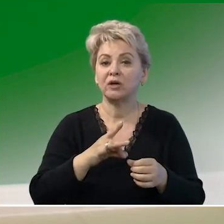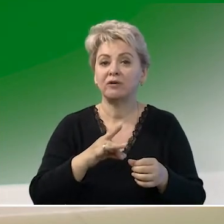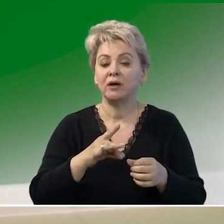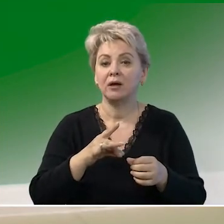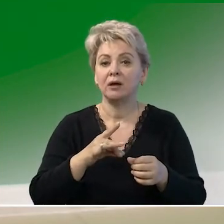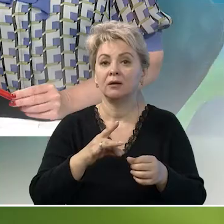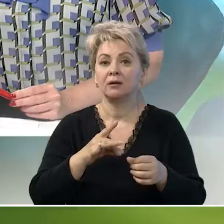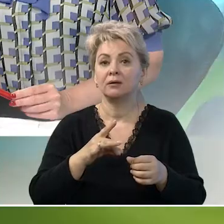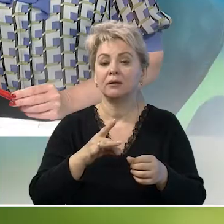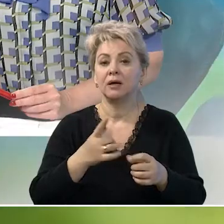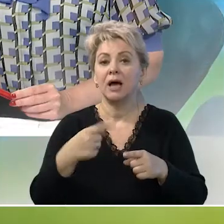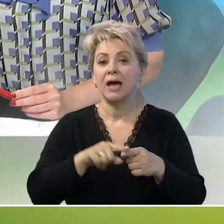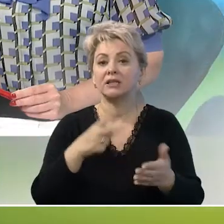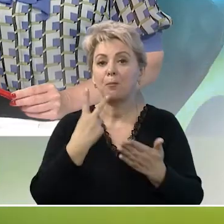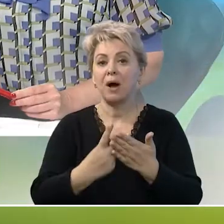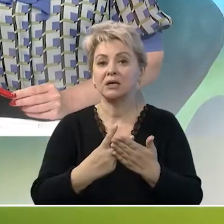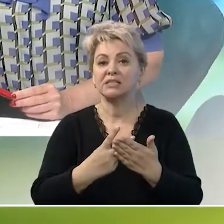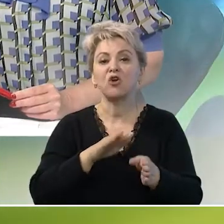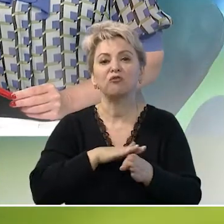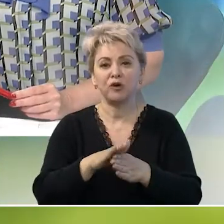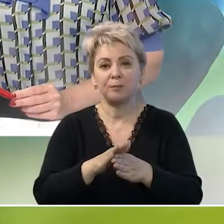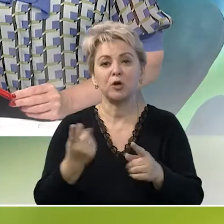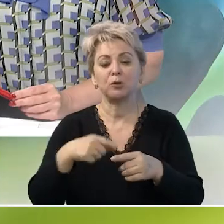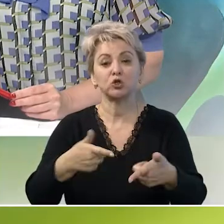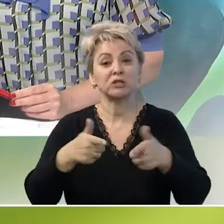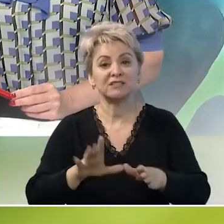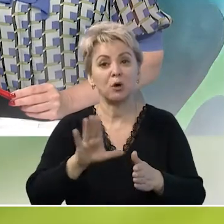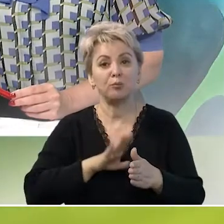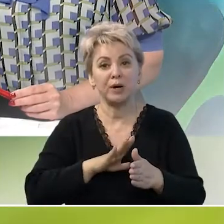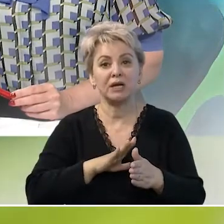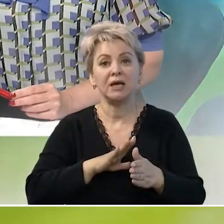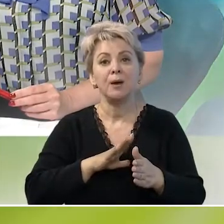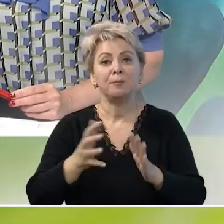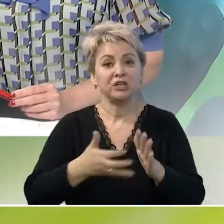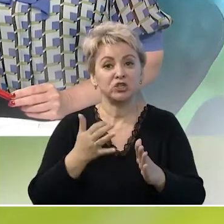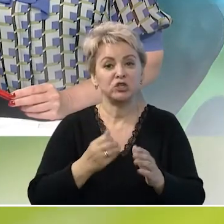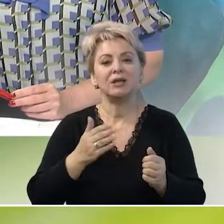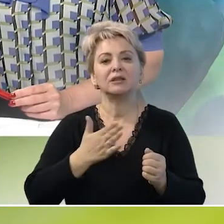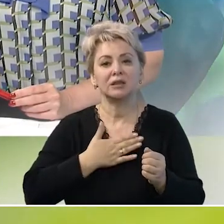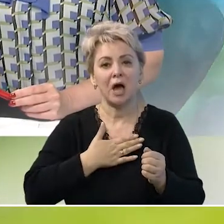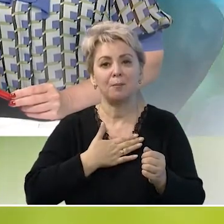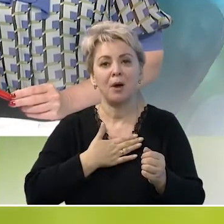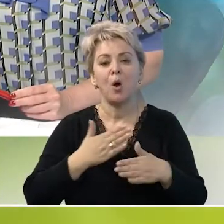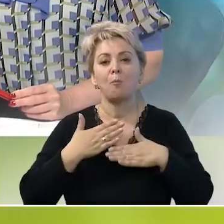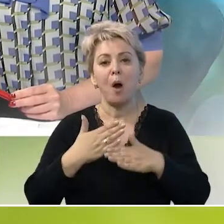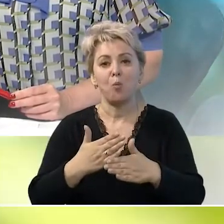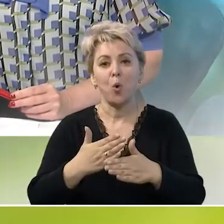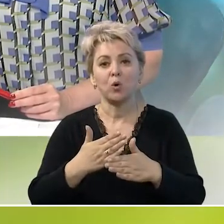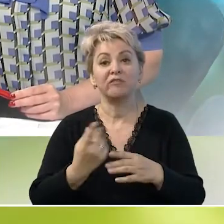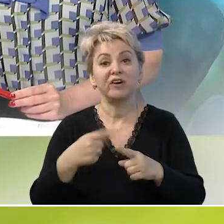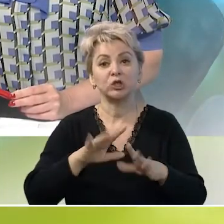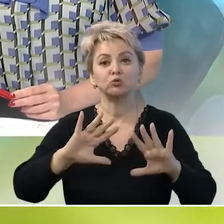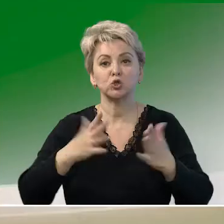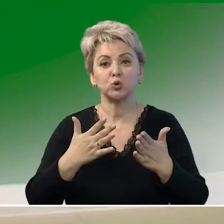этот показатель не выполнили, потому что действительно были объективные причины. Нам помог в